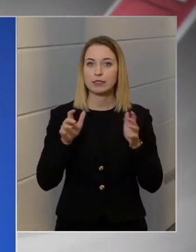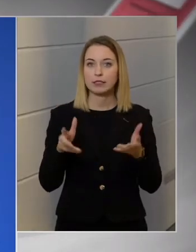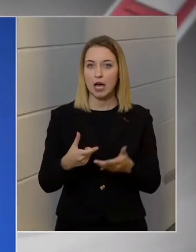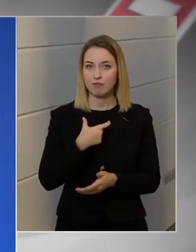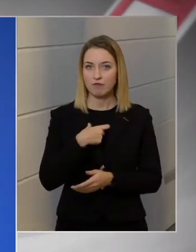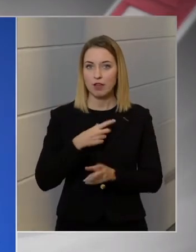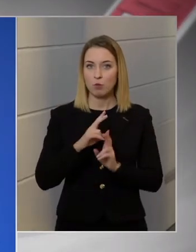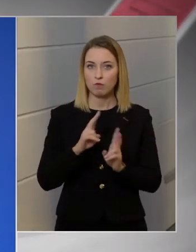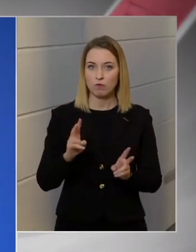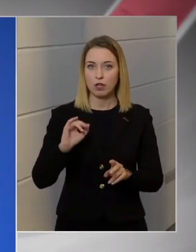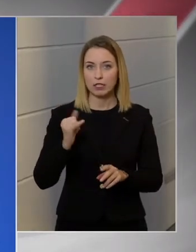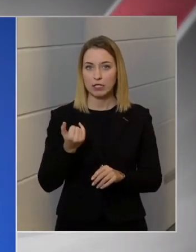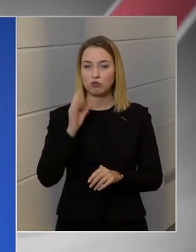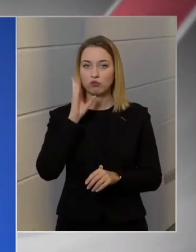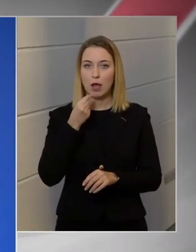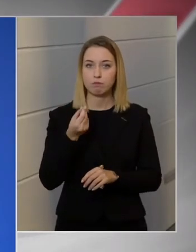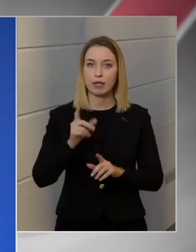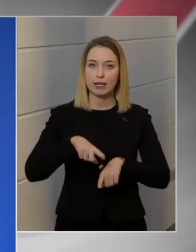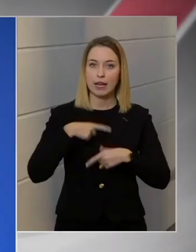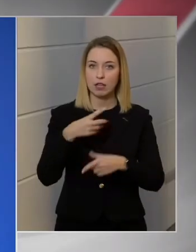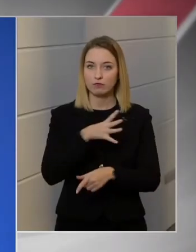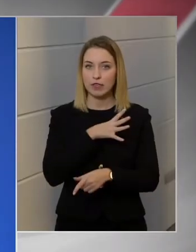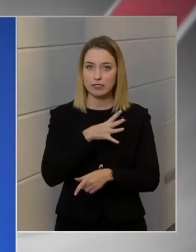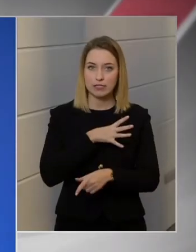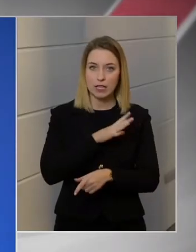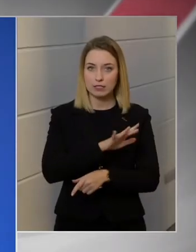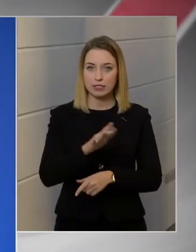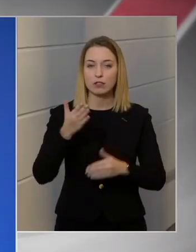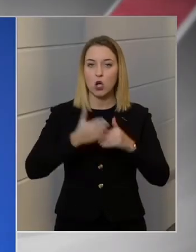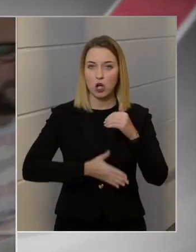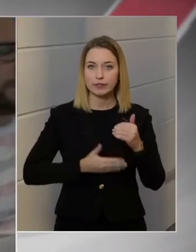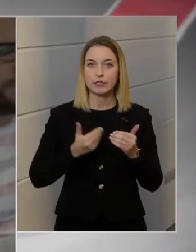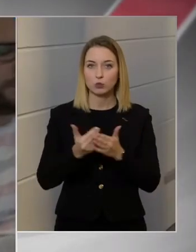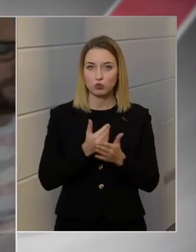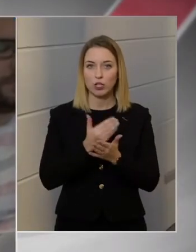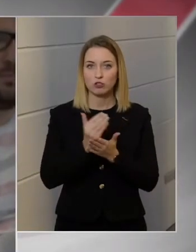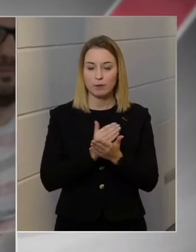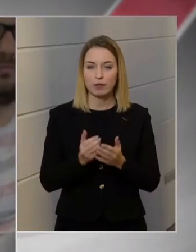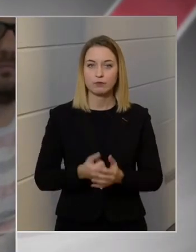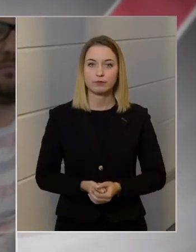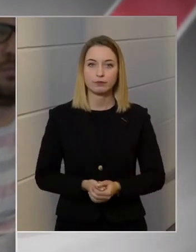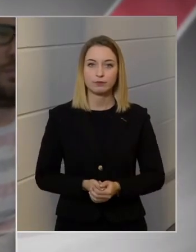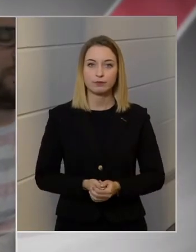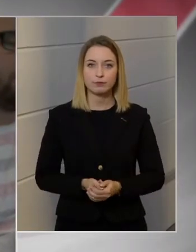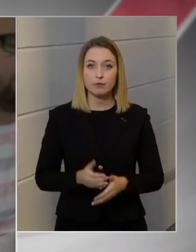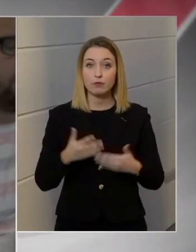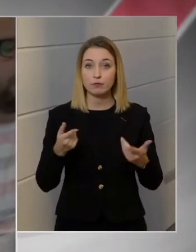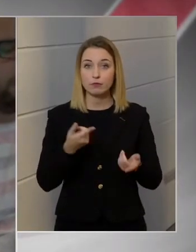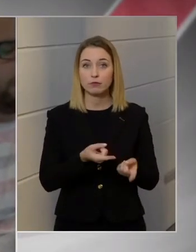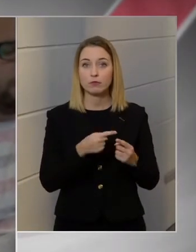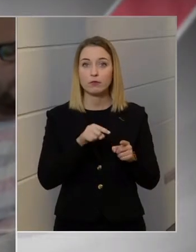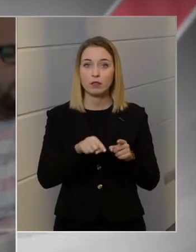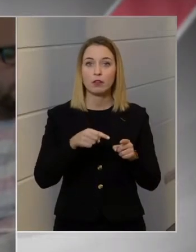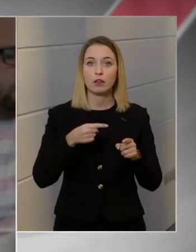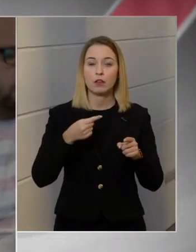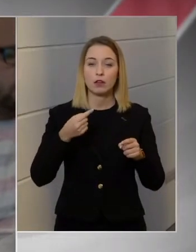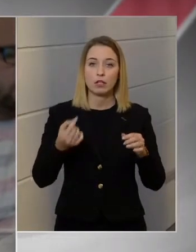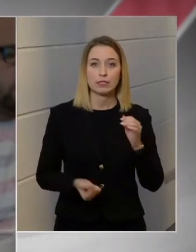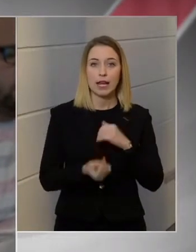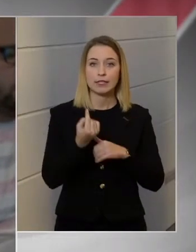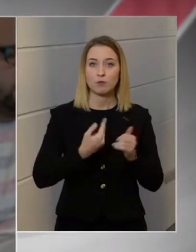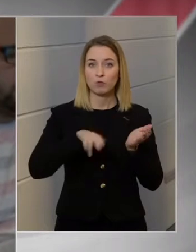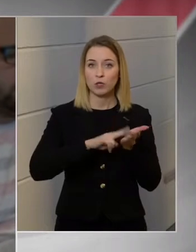életeket is veszélyeztet, addig szükséges szabályozás. Tehát attól, hogy adott esetben majd ez a rendkívüli